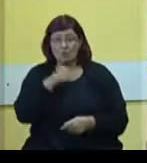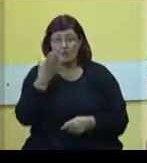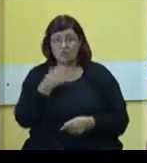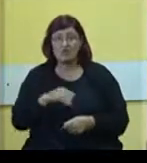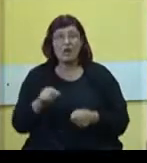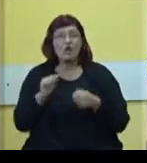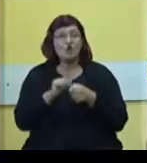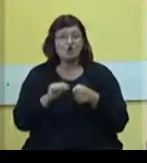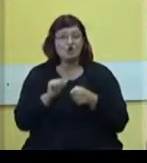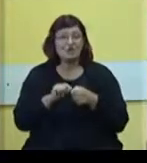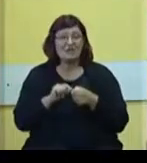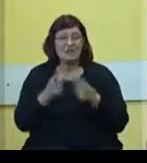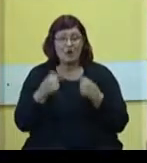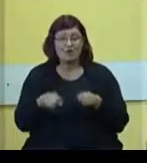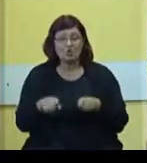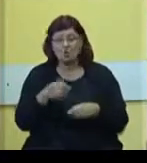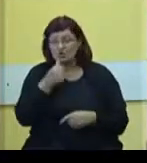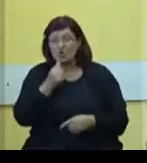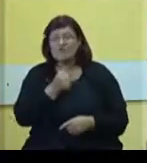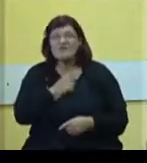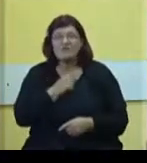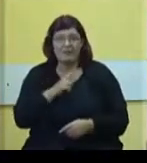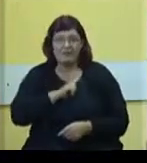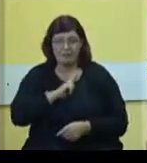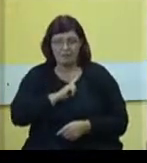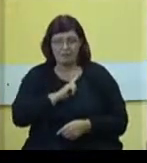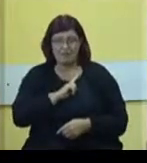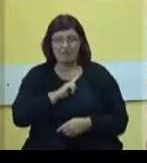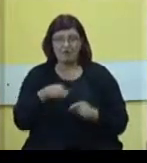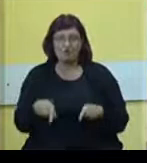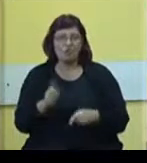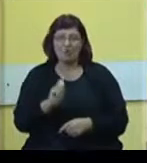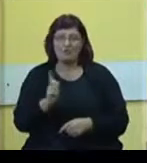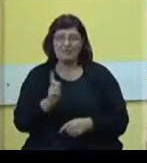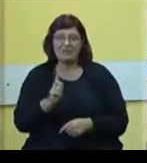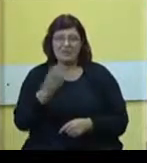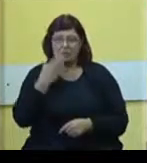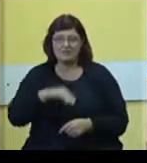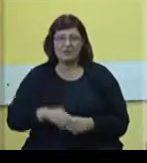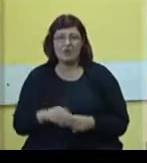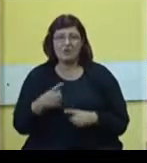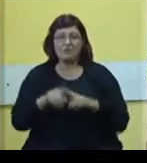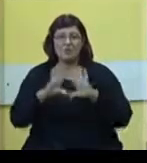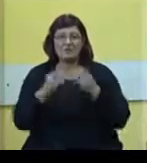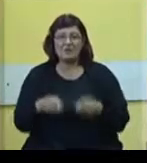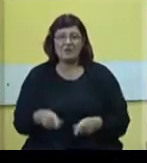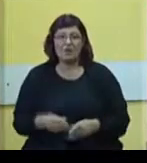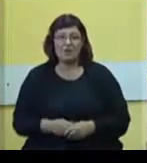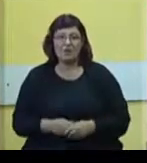Štednja od onoga što jedva da imamo, to nije uspeh. Zbog svega ovoga,